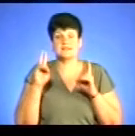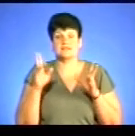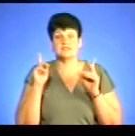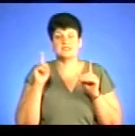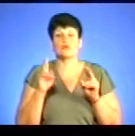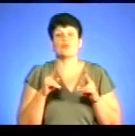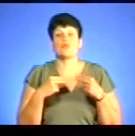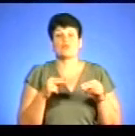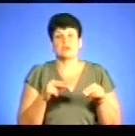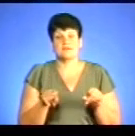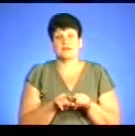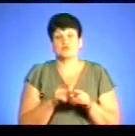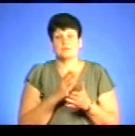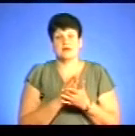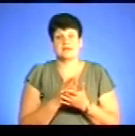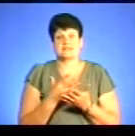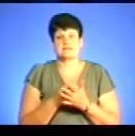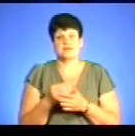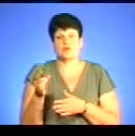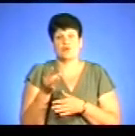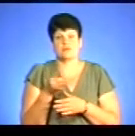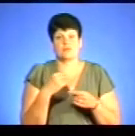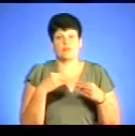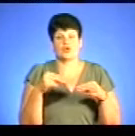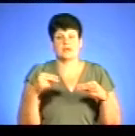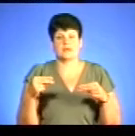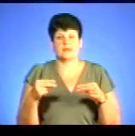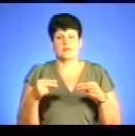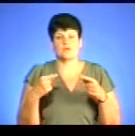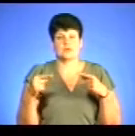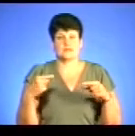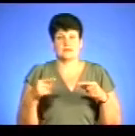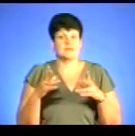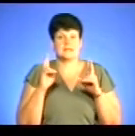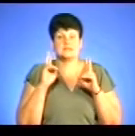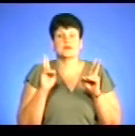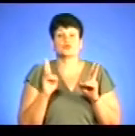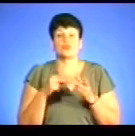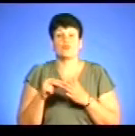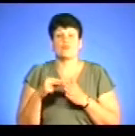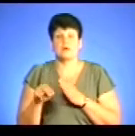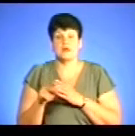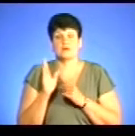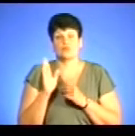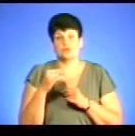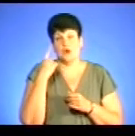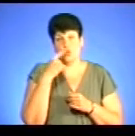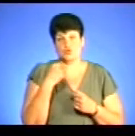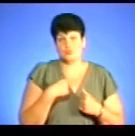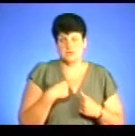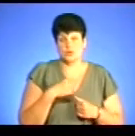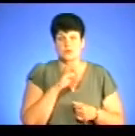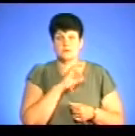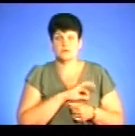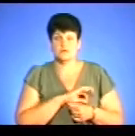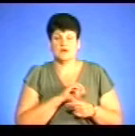продає, він також має свої розв'язані точки і продає по розв'язанніх ліцензіях і не завжди знає, що той, хто в нього купляє, буде це для особистого споживання